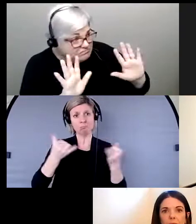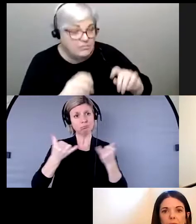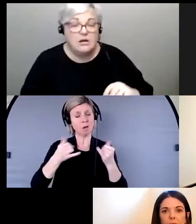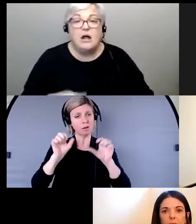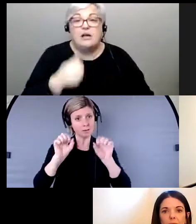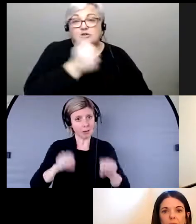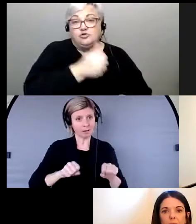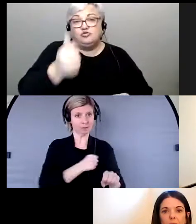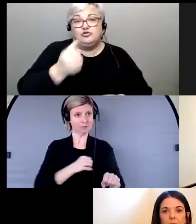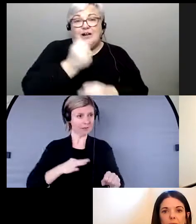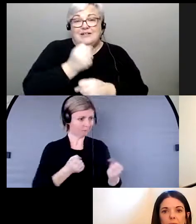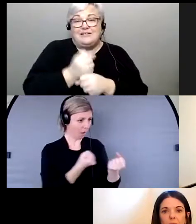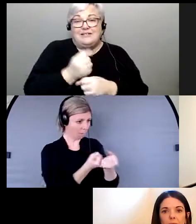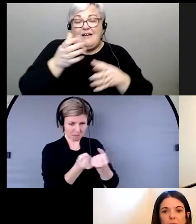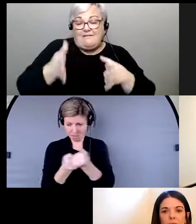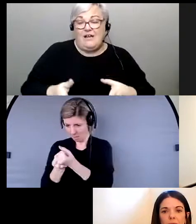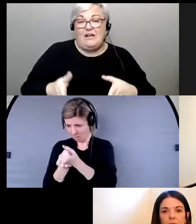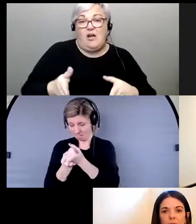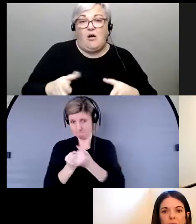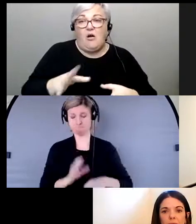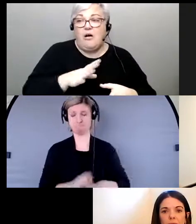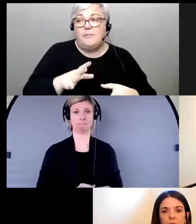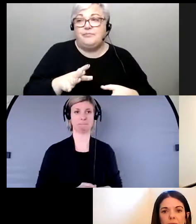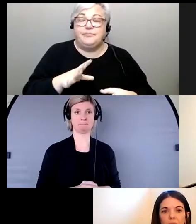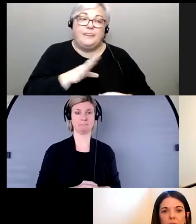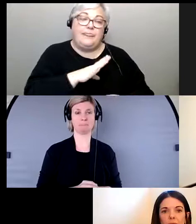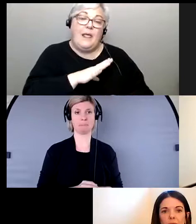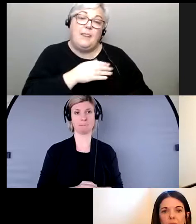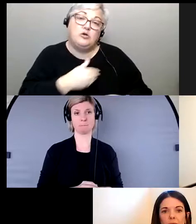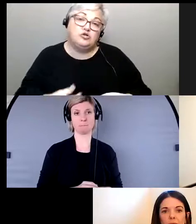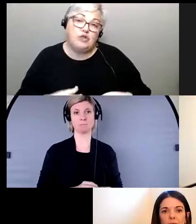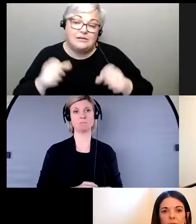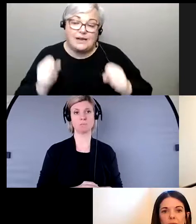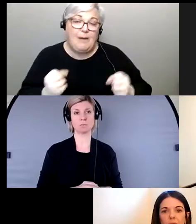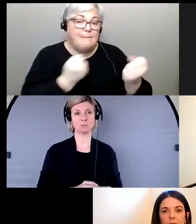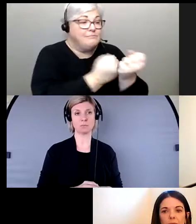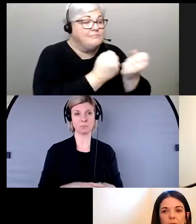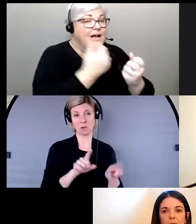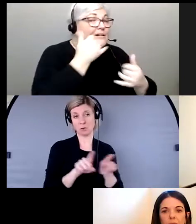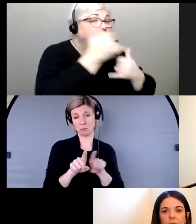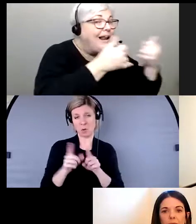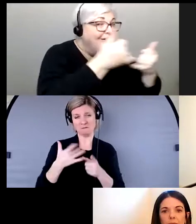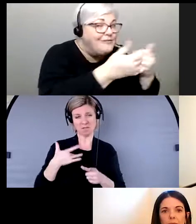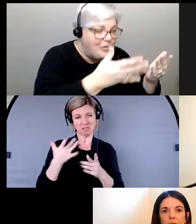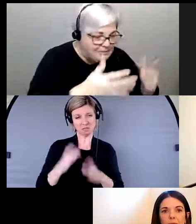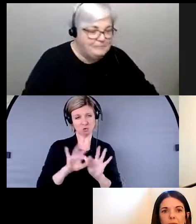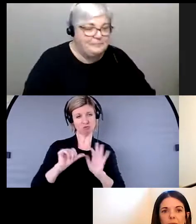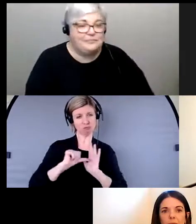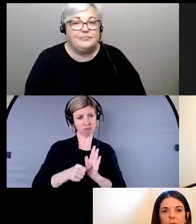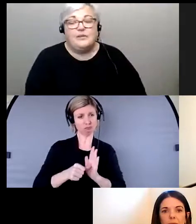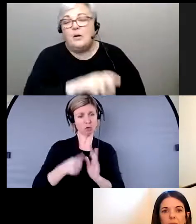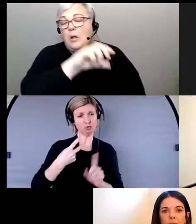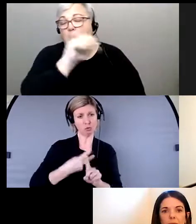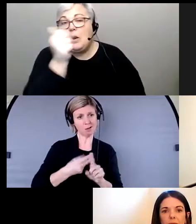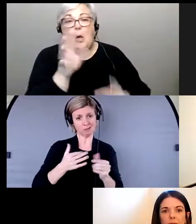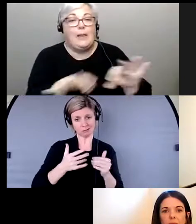Chaque travailleuse, travailleur avait l'occasion de soutenir les clients par téléphone. Un autre élément important, c'est